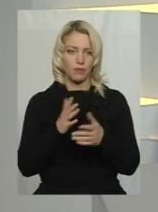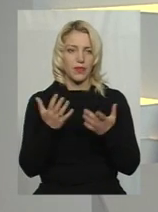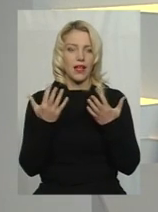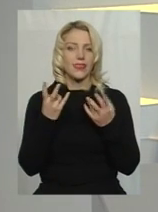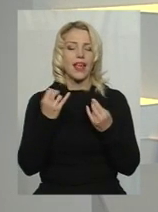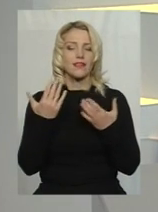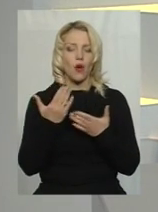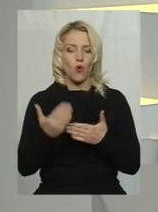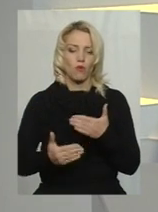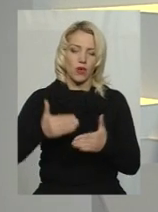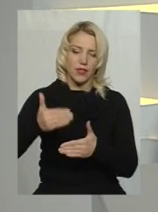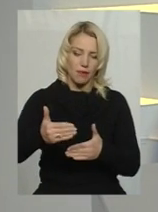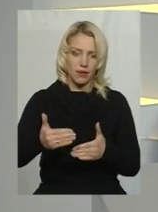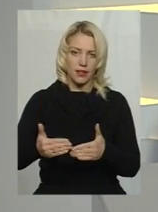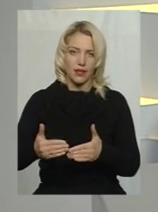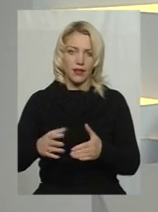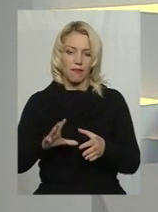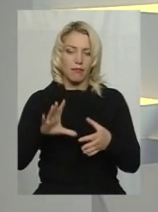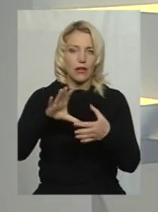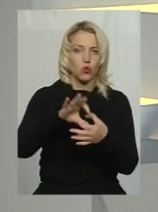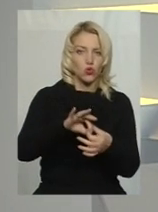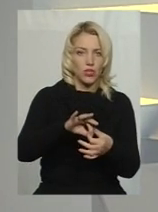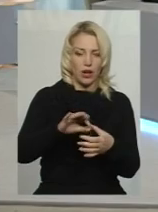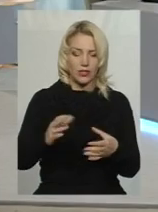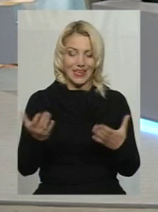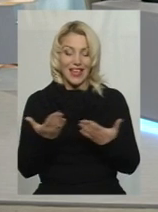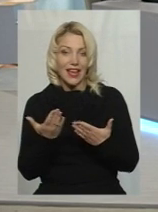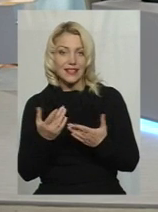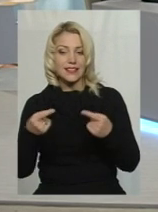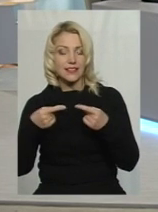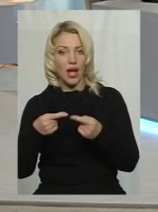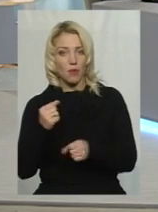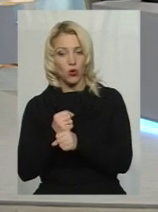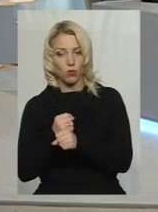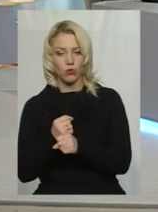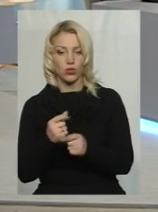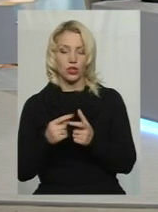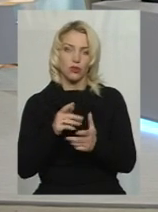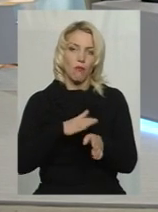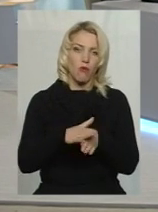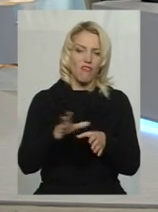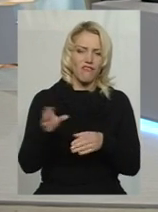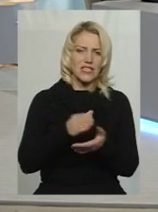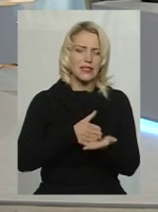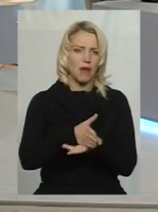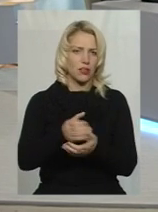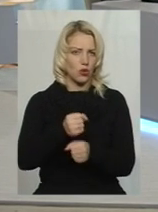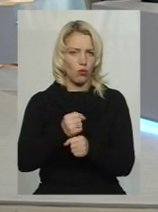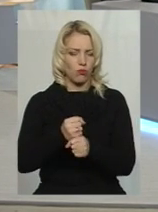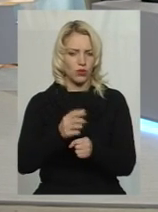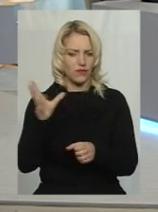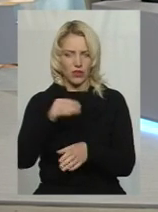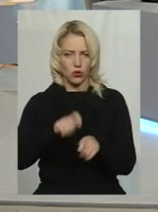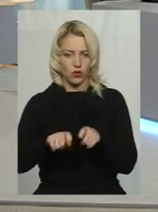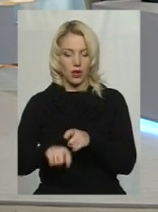на якому етапі підключаєтеся? Які саме роботи? Чи це повністю, весь спектр роботи ви контролюєте? До початку будівництва